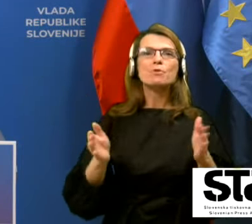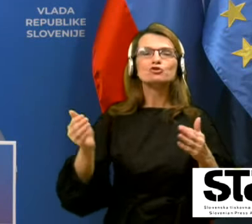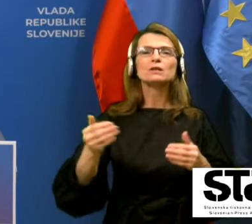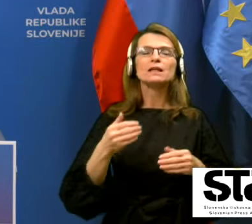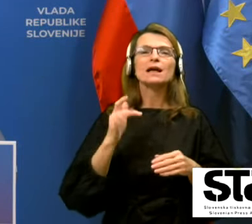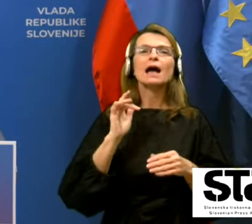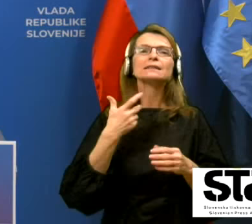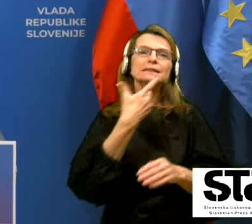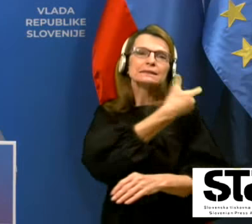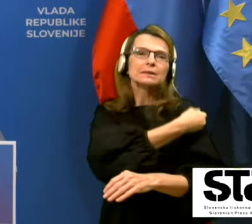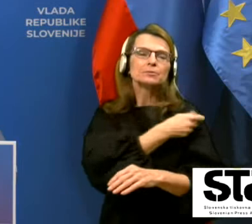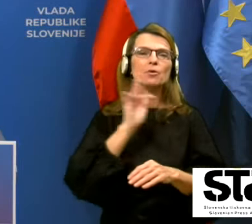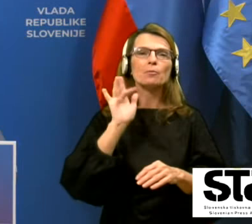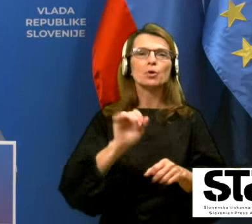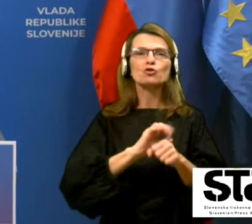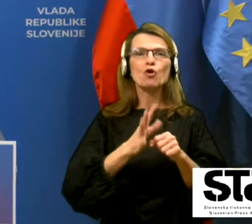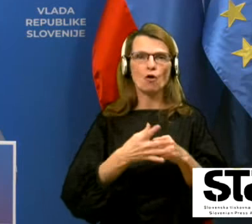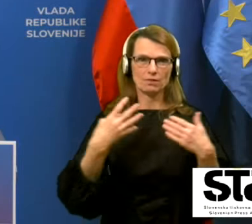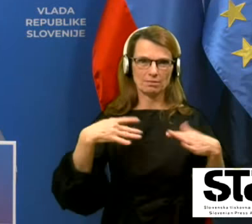-19.